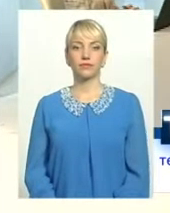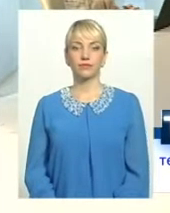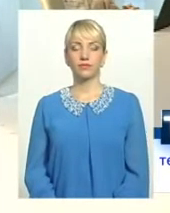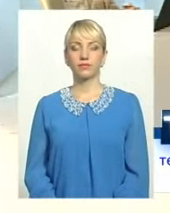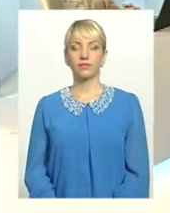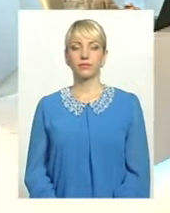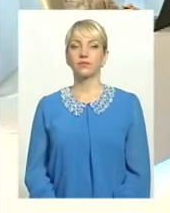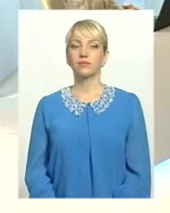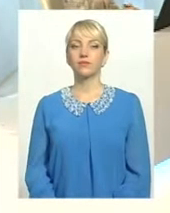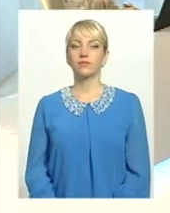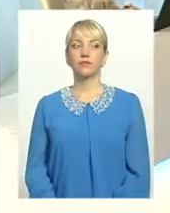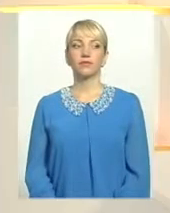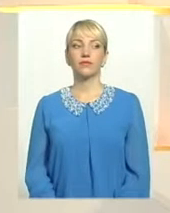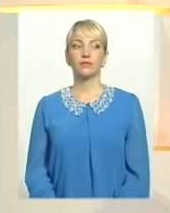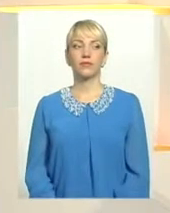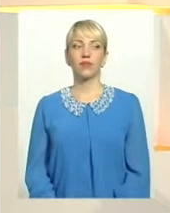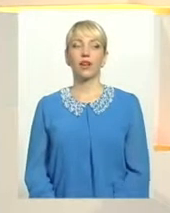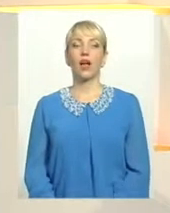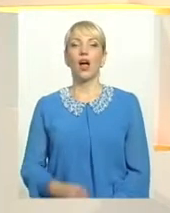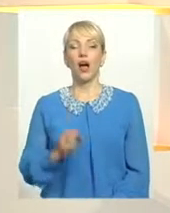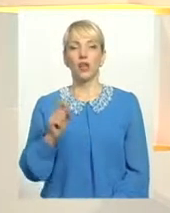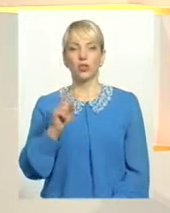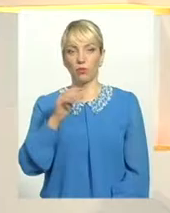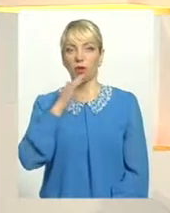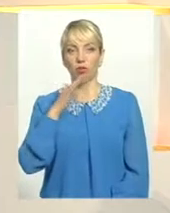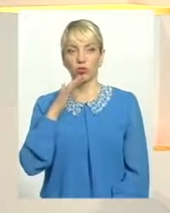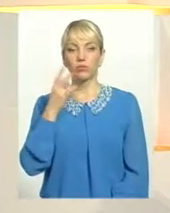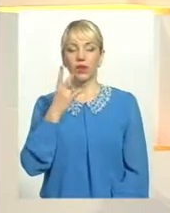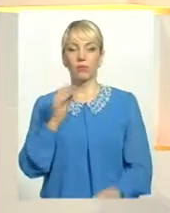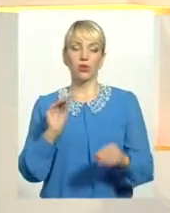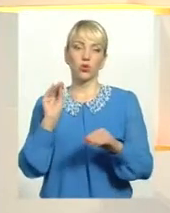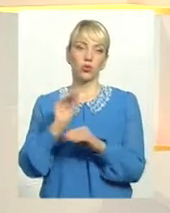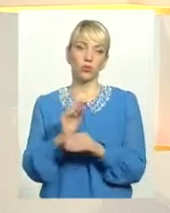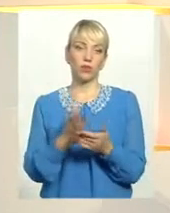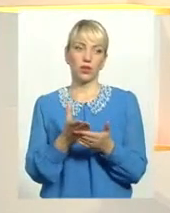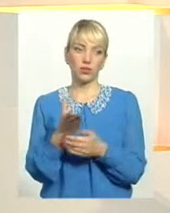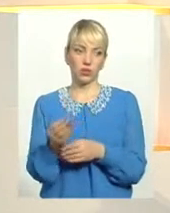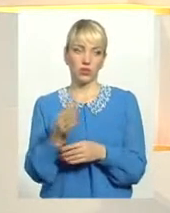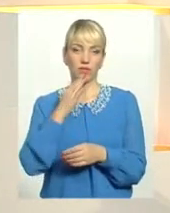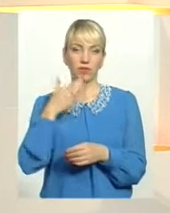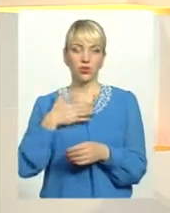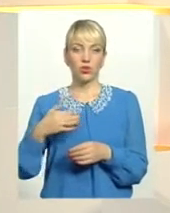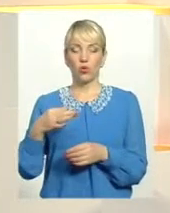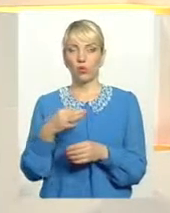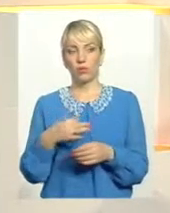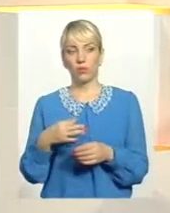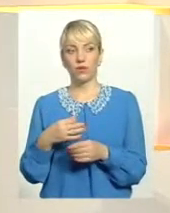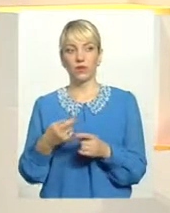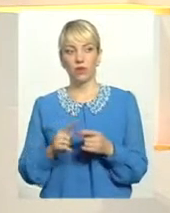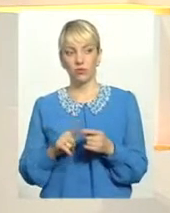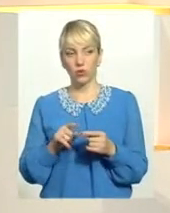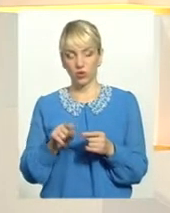Багатьом доводиться доплачувати в нашій області? Доплачувати ви маєте на